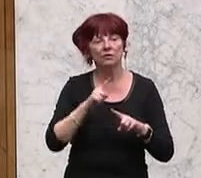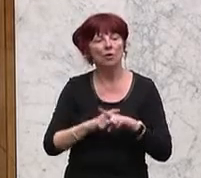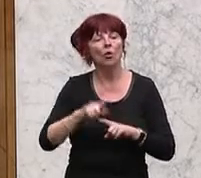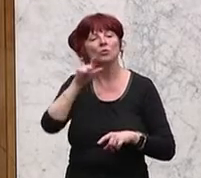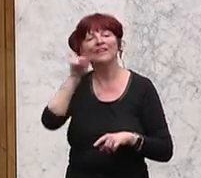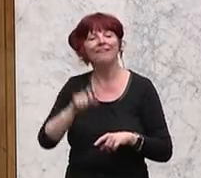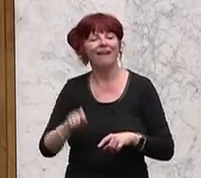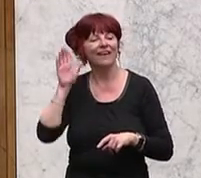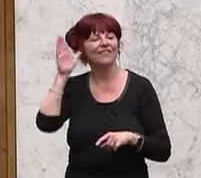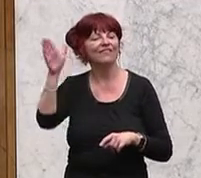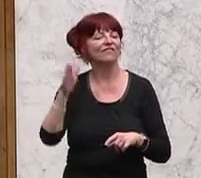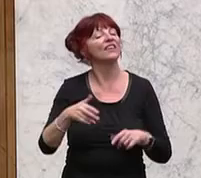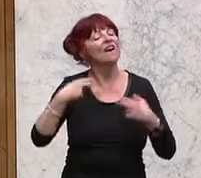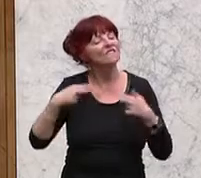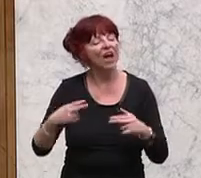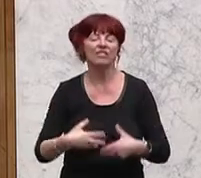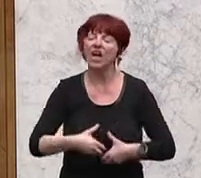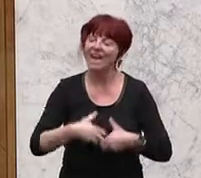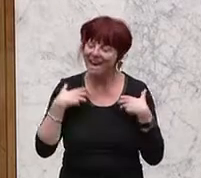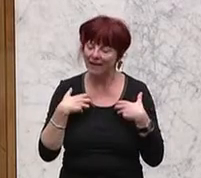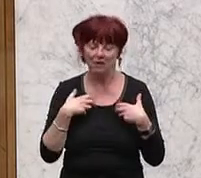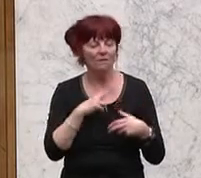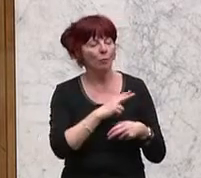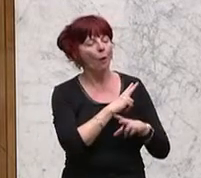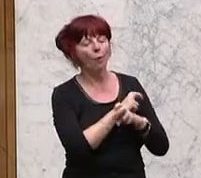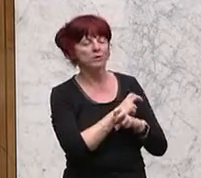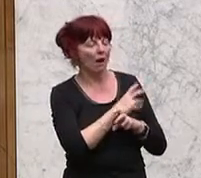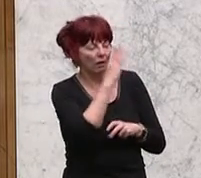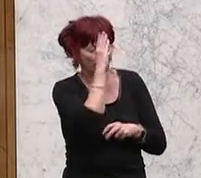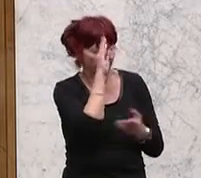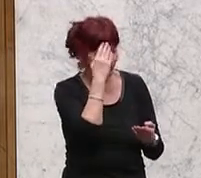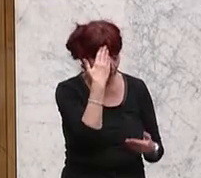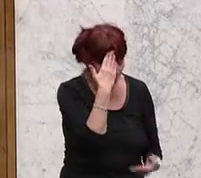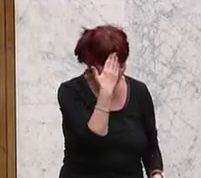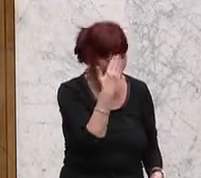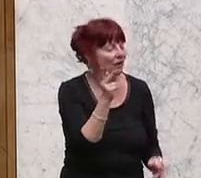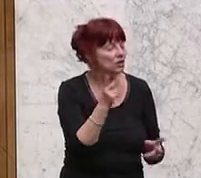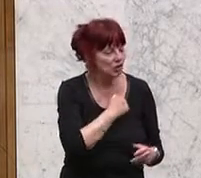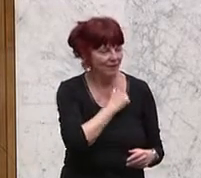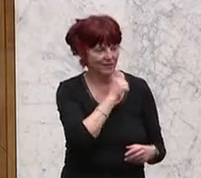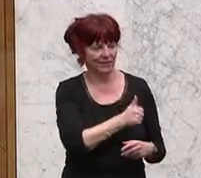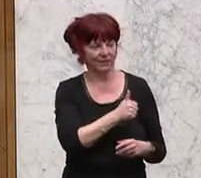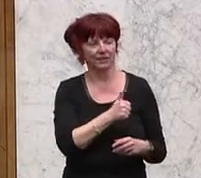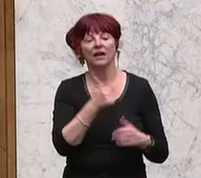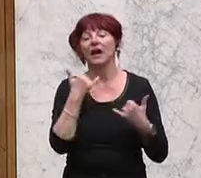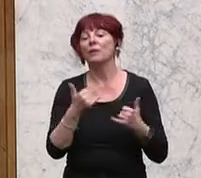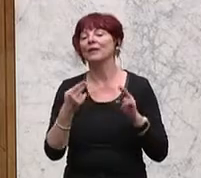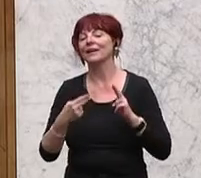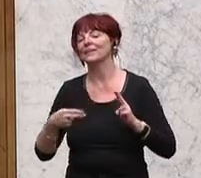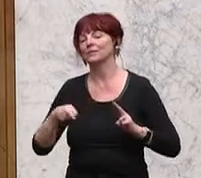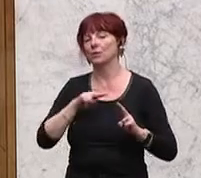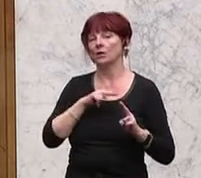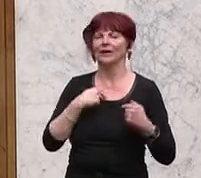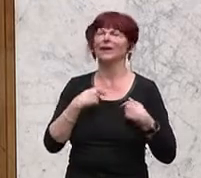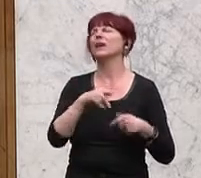Österreicher ärgern, die nichts Scheiters zusammenbringen. So, jetzt Retour, Retour. Die Ungarn. Na, ich nehme